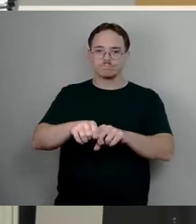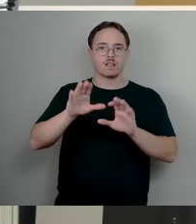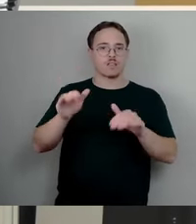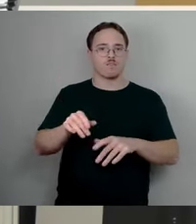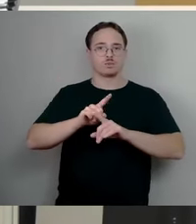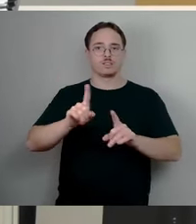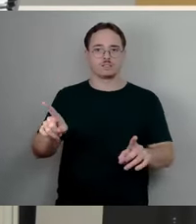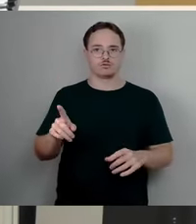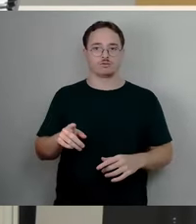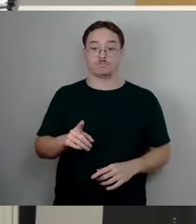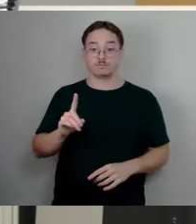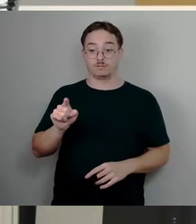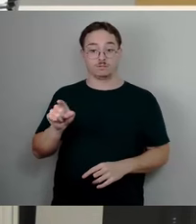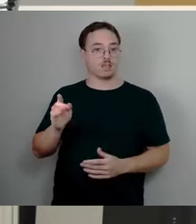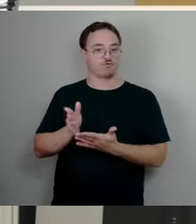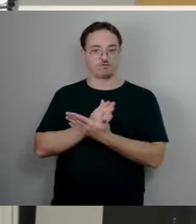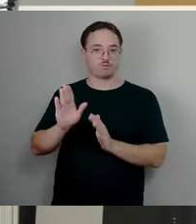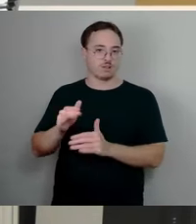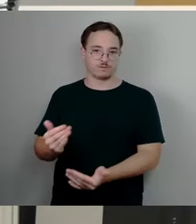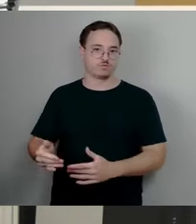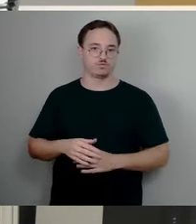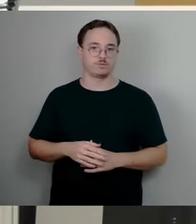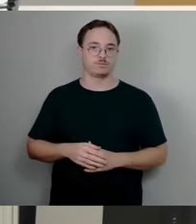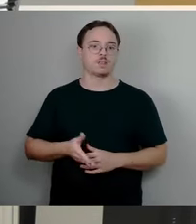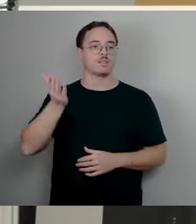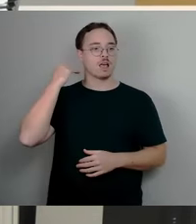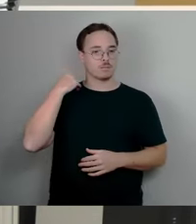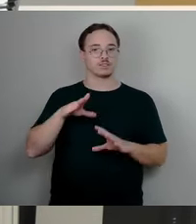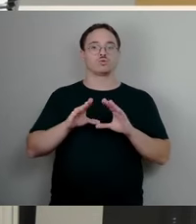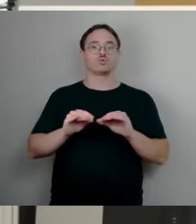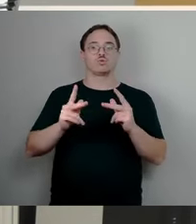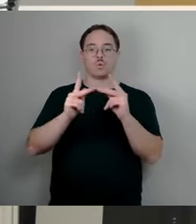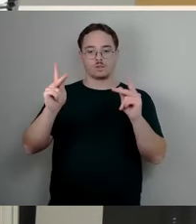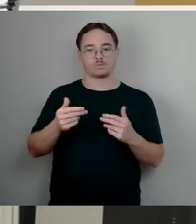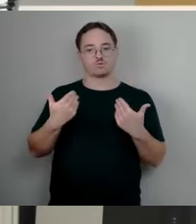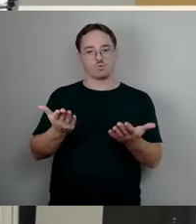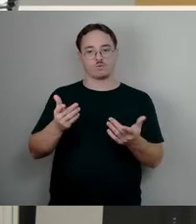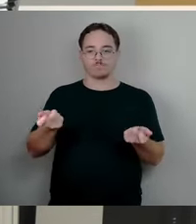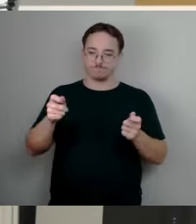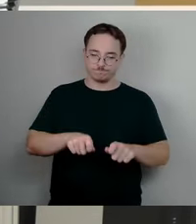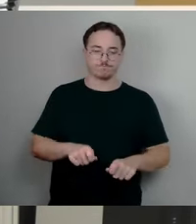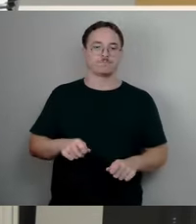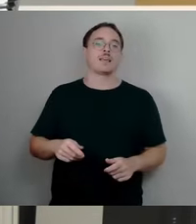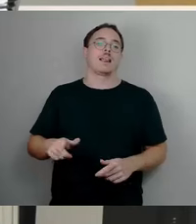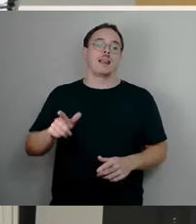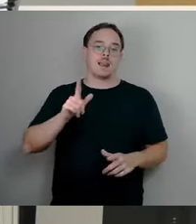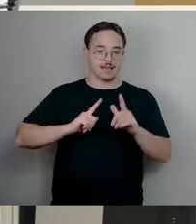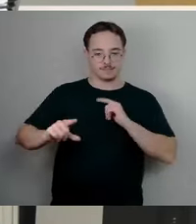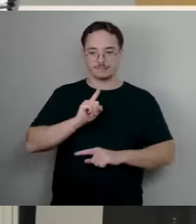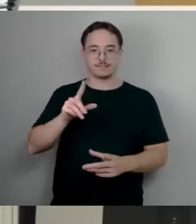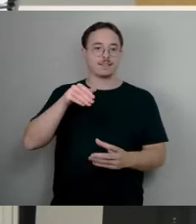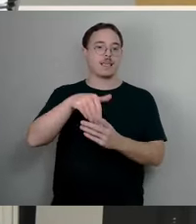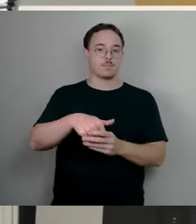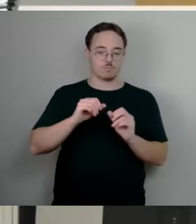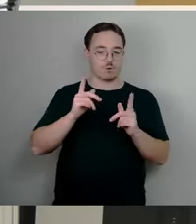damals so besprochen. Das steht leider Gottes nicht in der Konzeption selbst drin. Wir haben es damals im Ausschuss als Festlegung